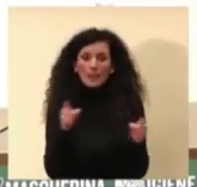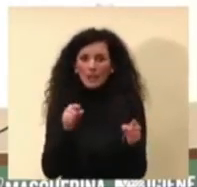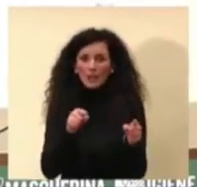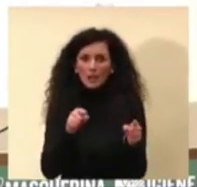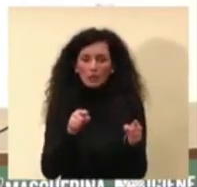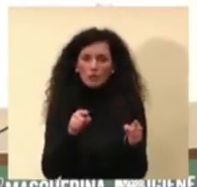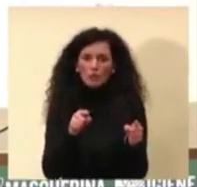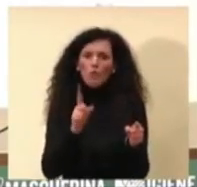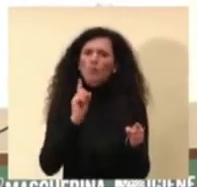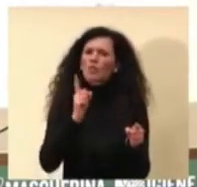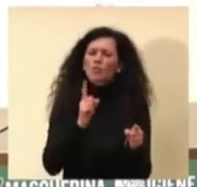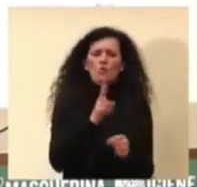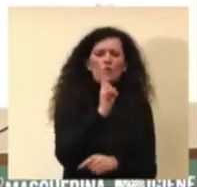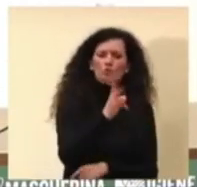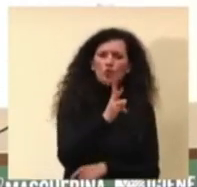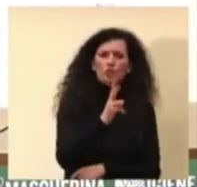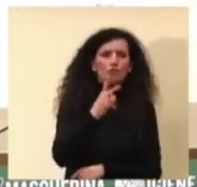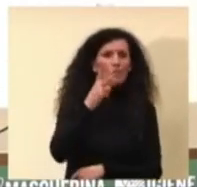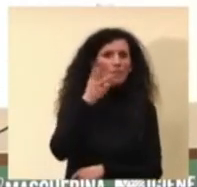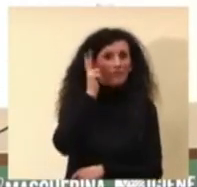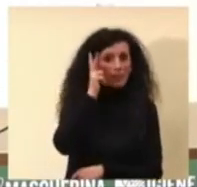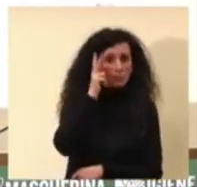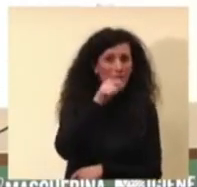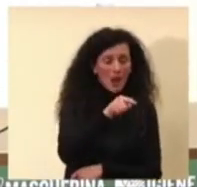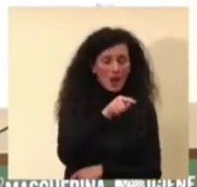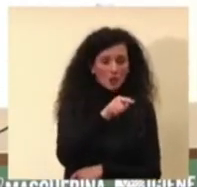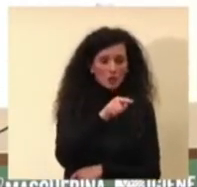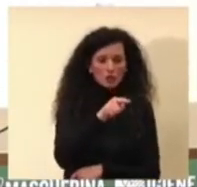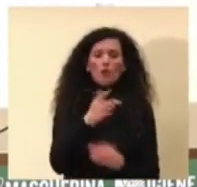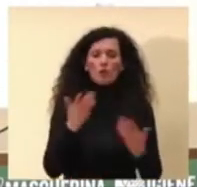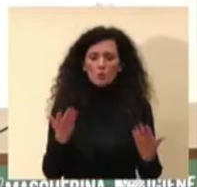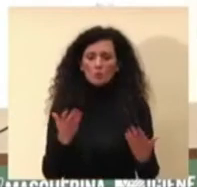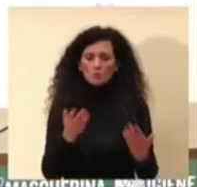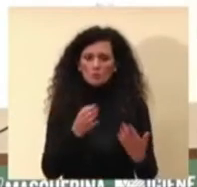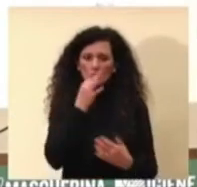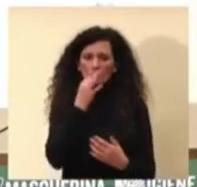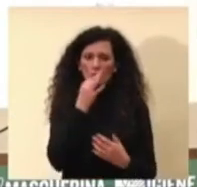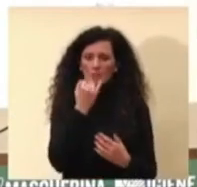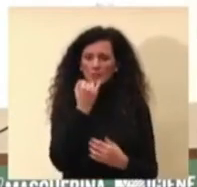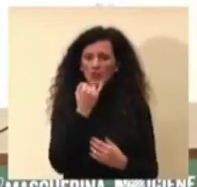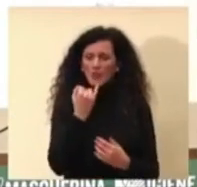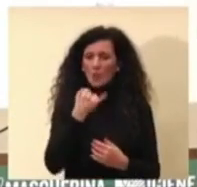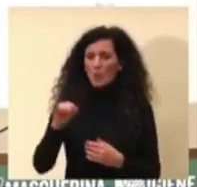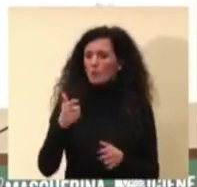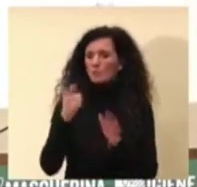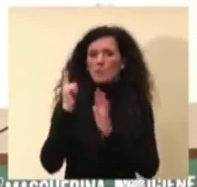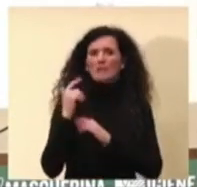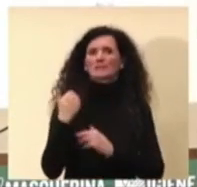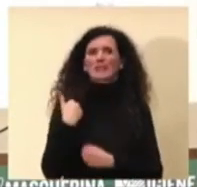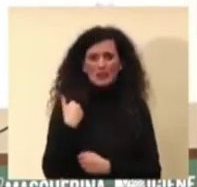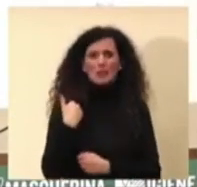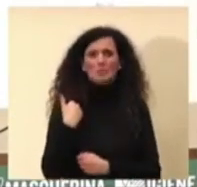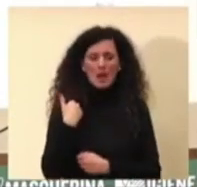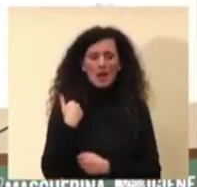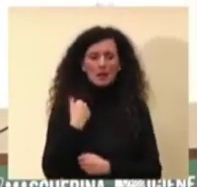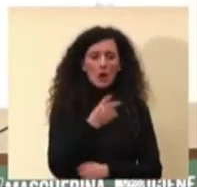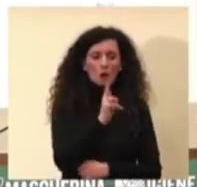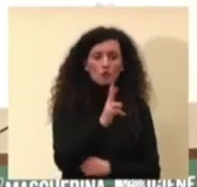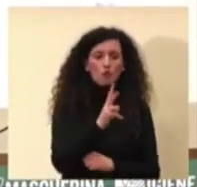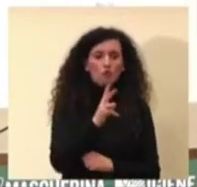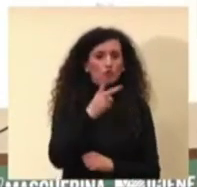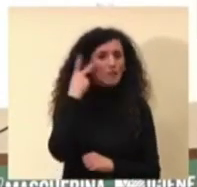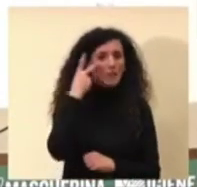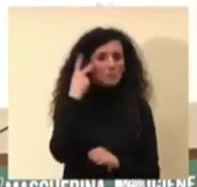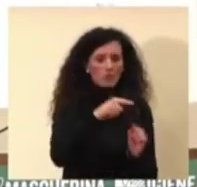12 di febbraio a oggi quindi diciamo nell'ultima settimana con una riduzione di